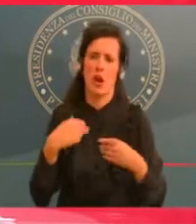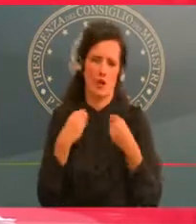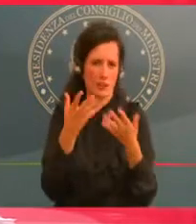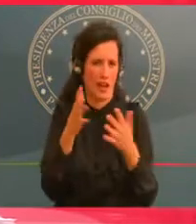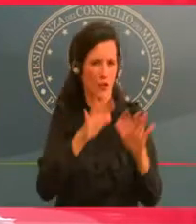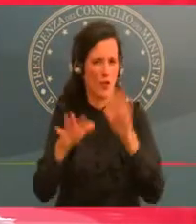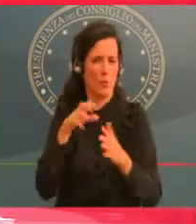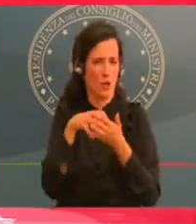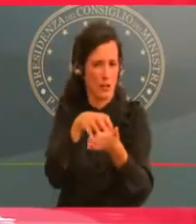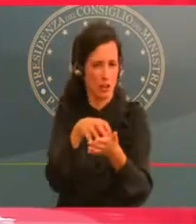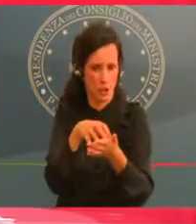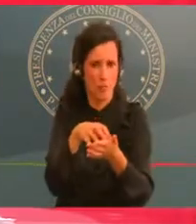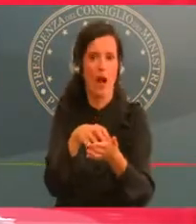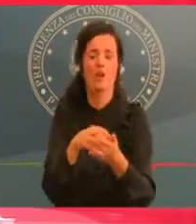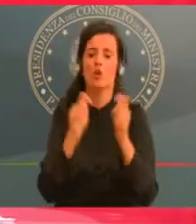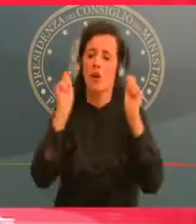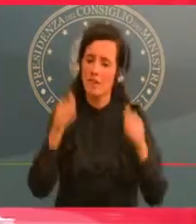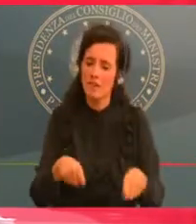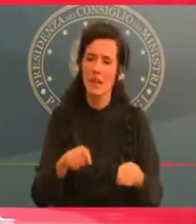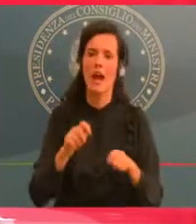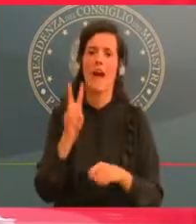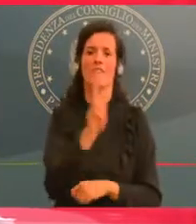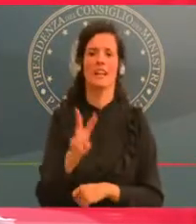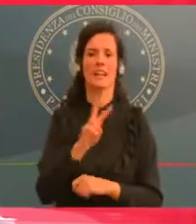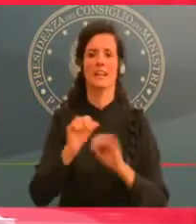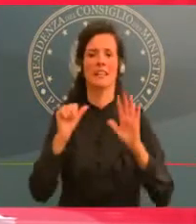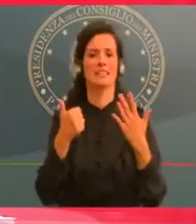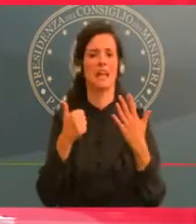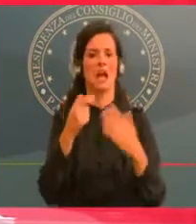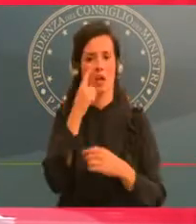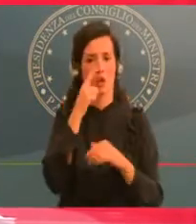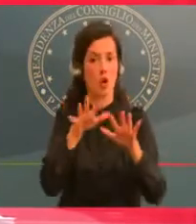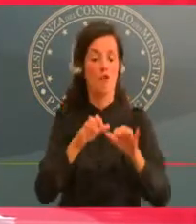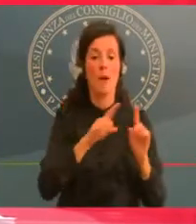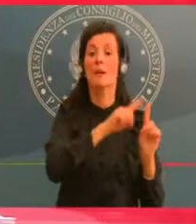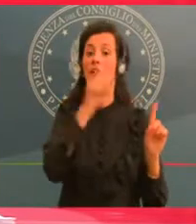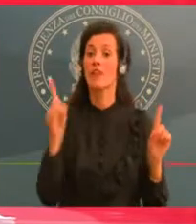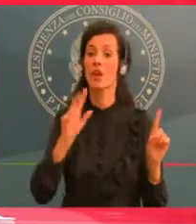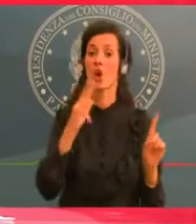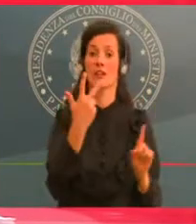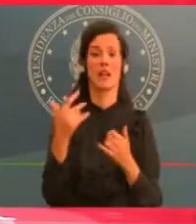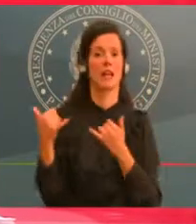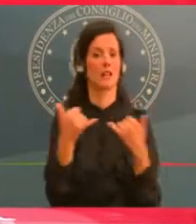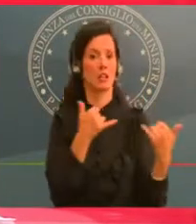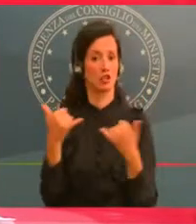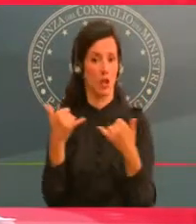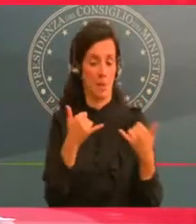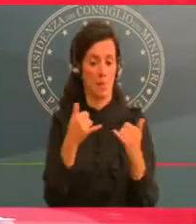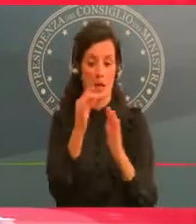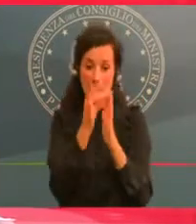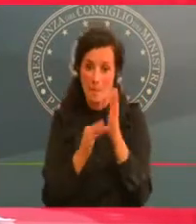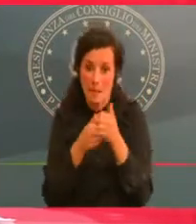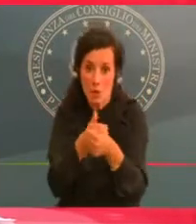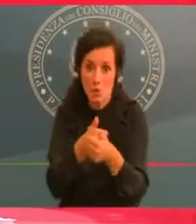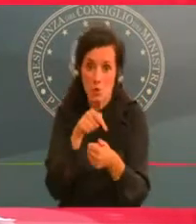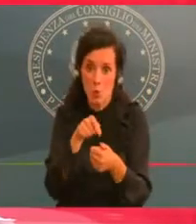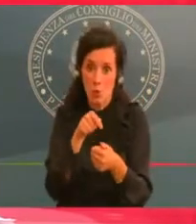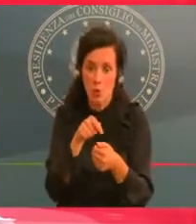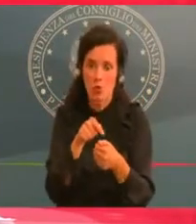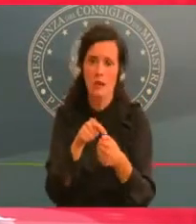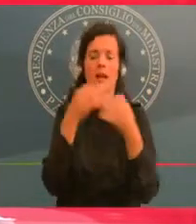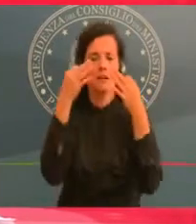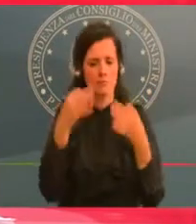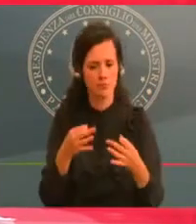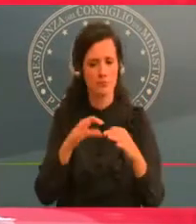Tutte queste misure entreranno insieme venerdì prossimo. Poi, con future ordinanze del Ministro della Salute, verranno forniti